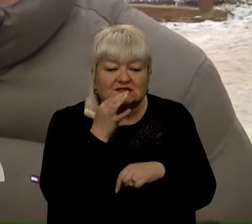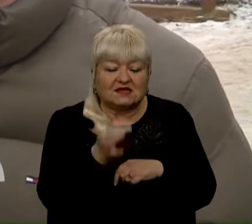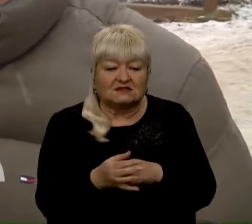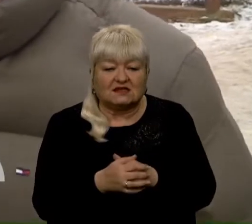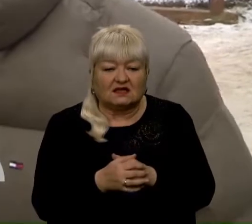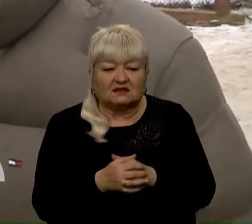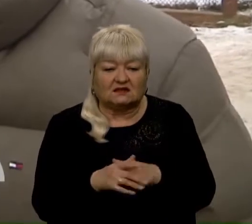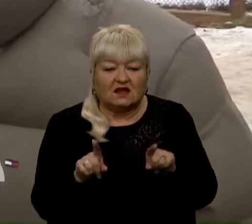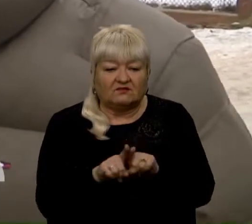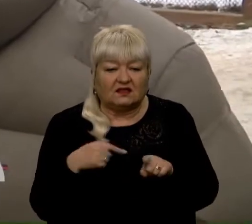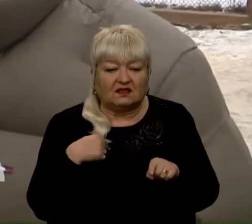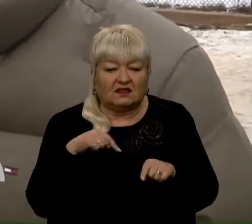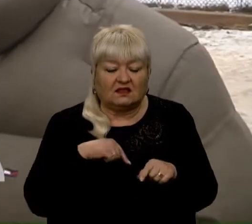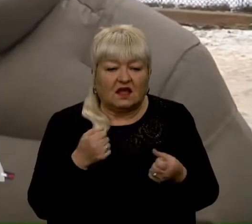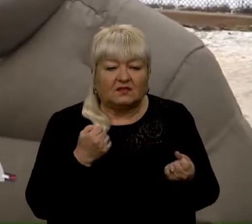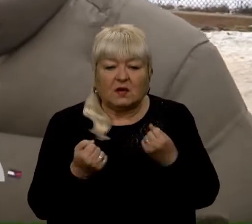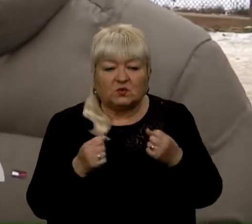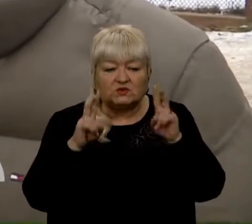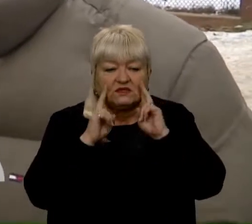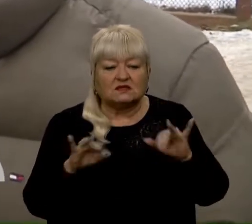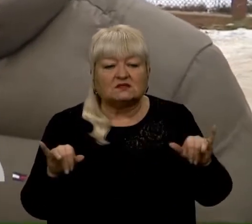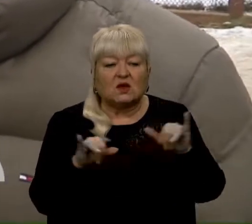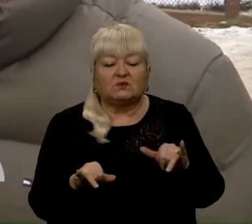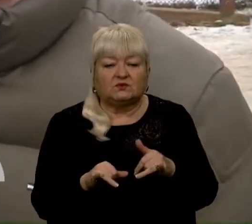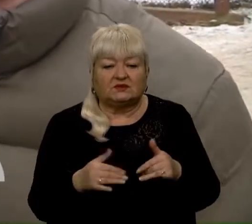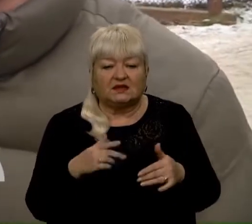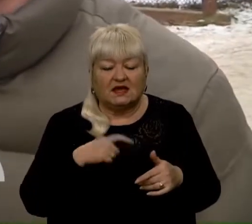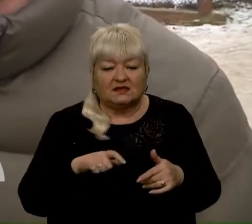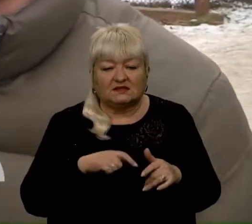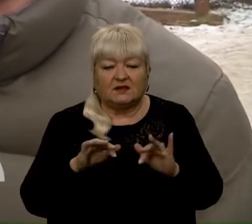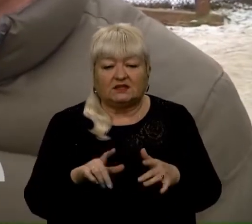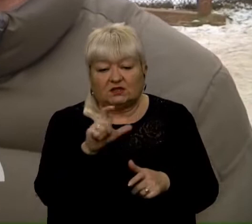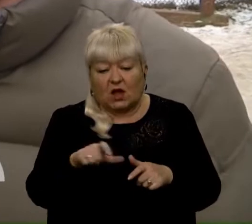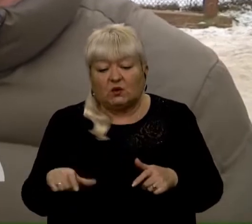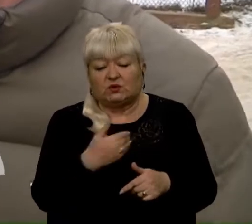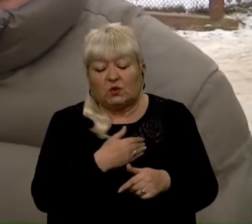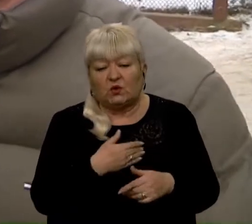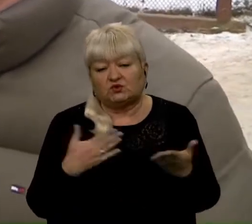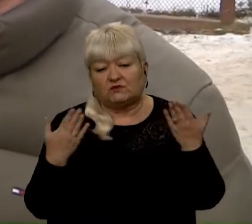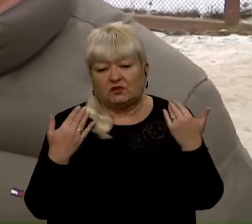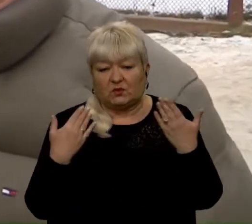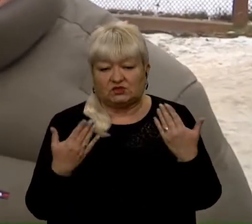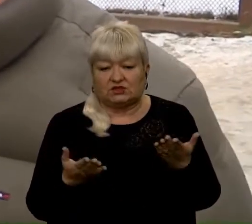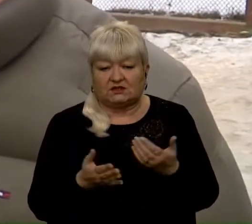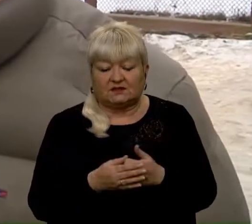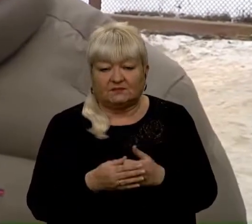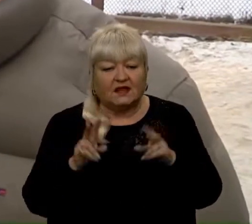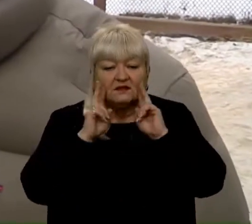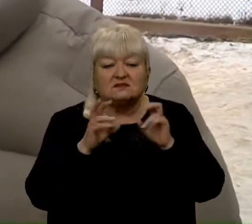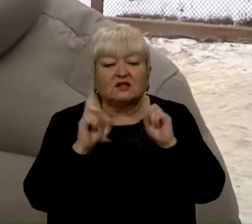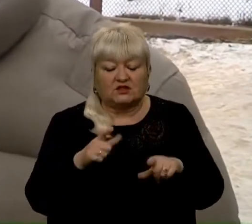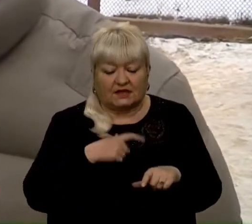в напрузі. Не знають, куди себе діти, а люди хочуть відпочити. І не знають, як себе поводити.